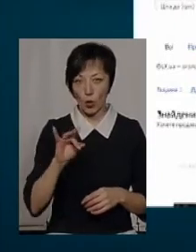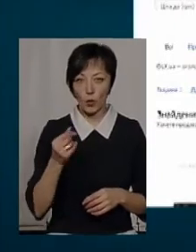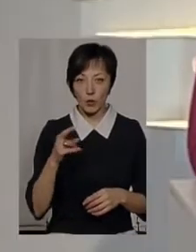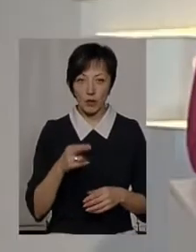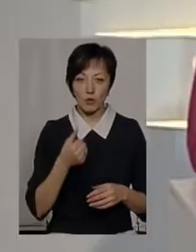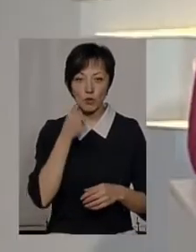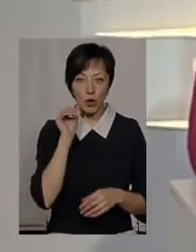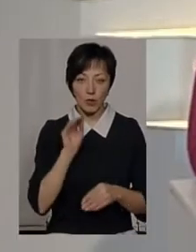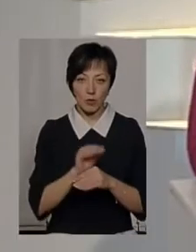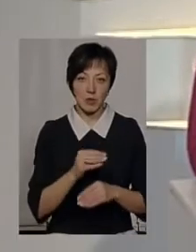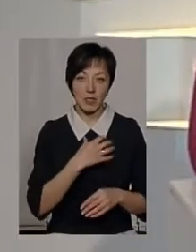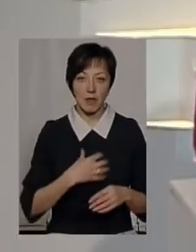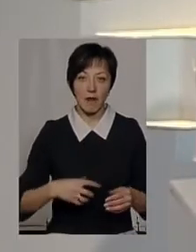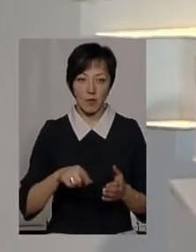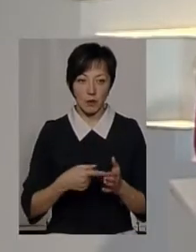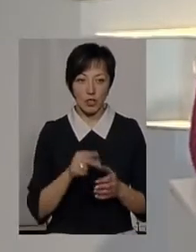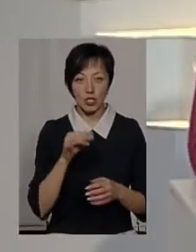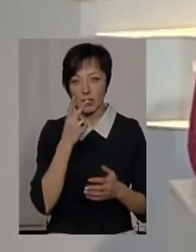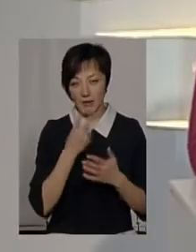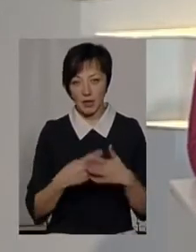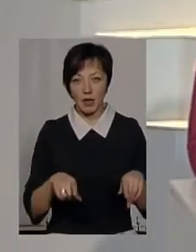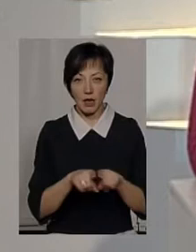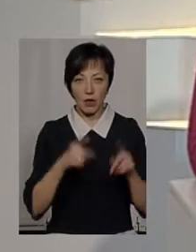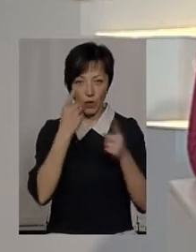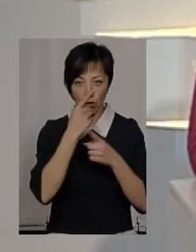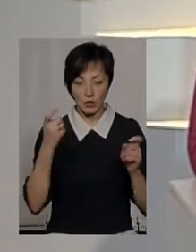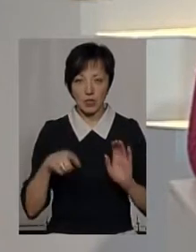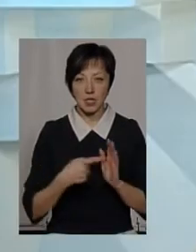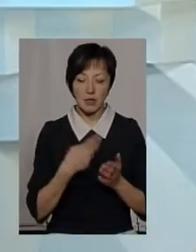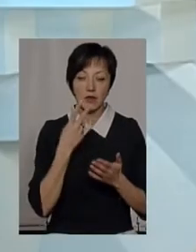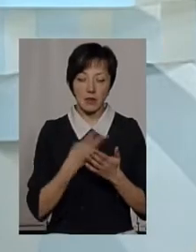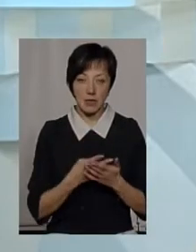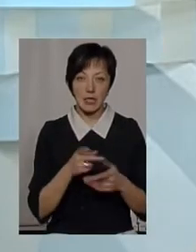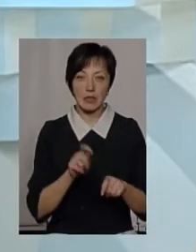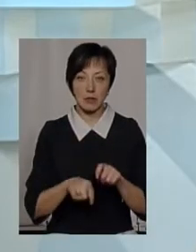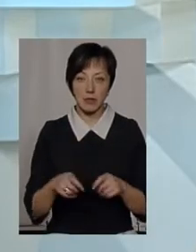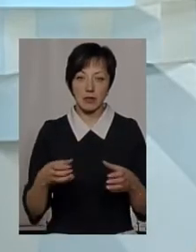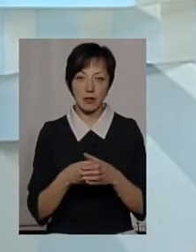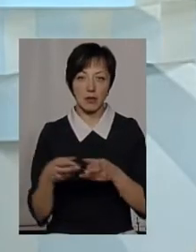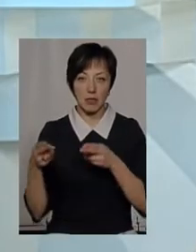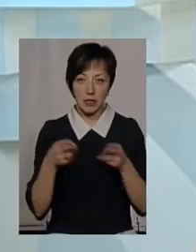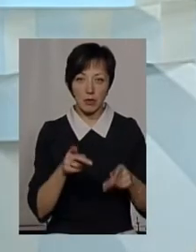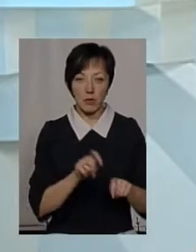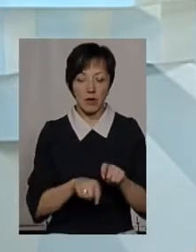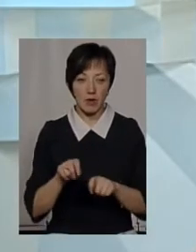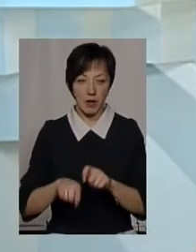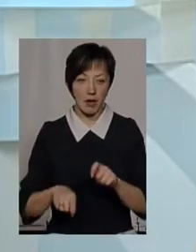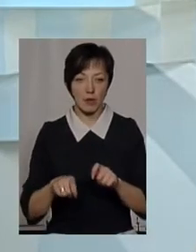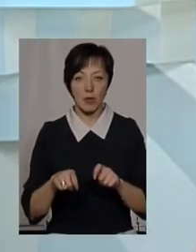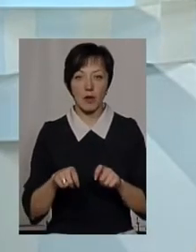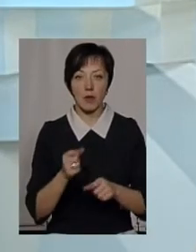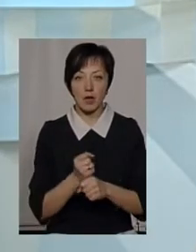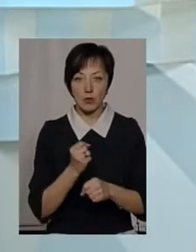найсвіжіше додане учора із Славути. Чи зважаєте на такі оголошення? Звісно, зважаємо. Інспекторський склад постійної їде, перевіряє,